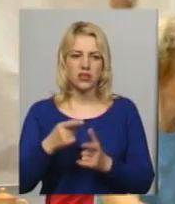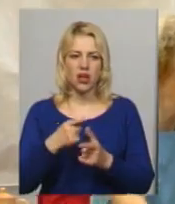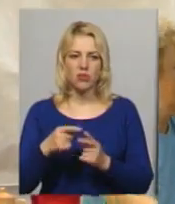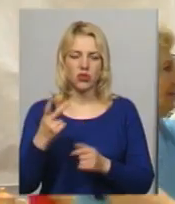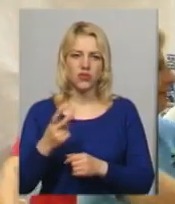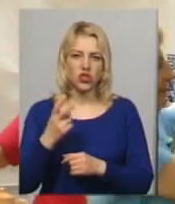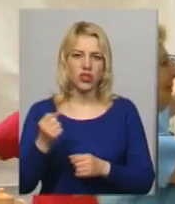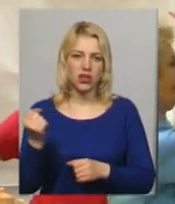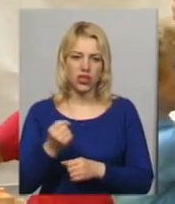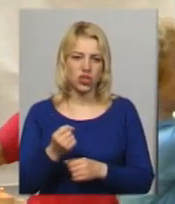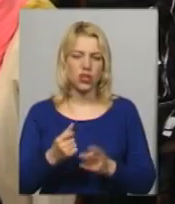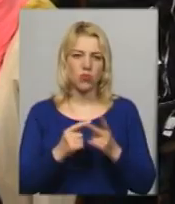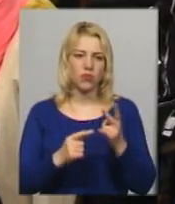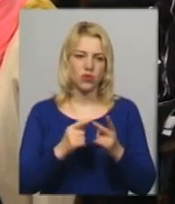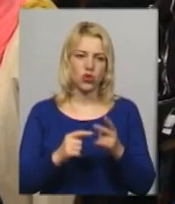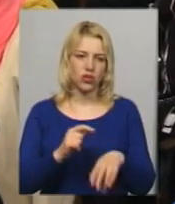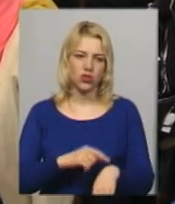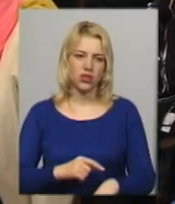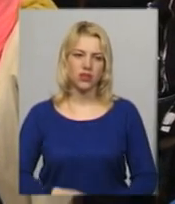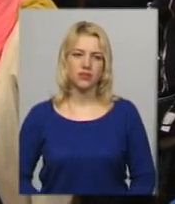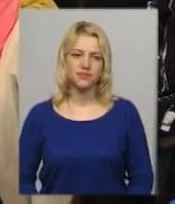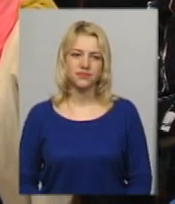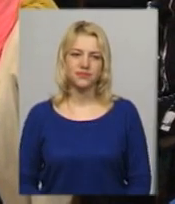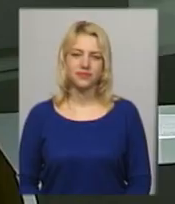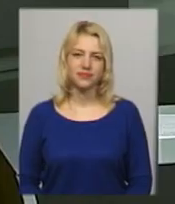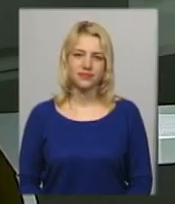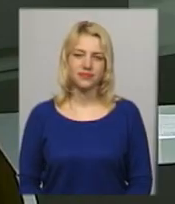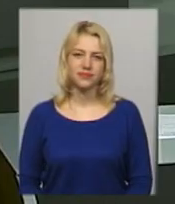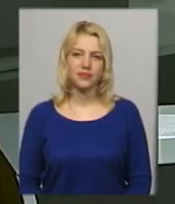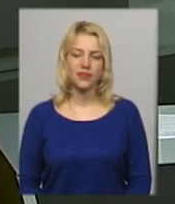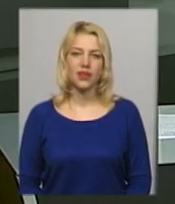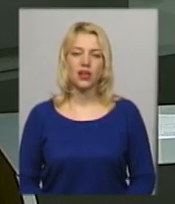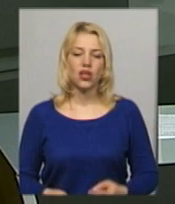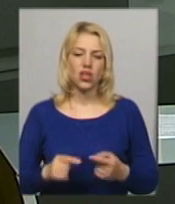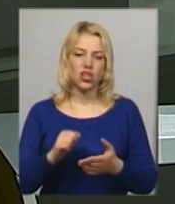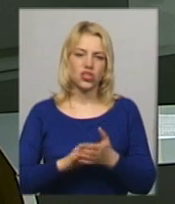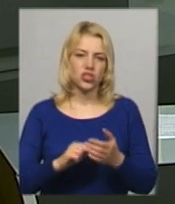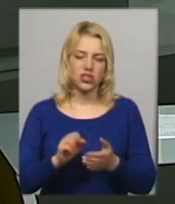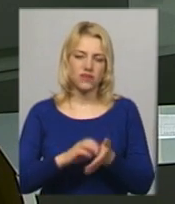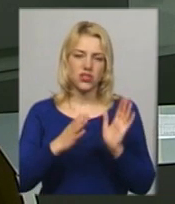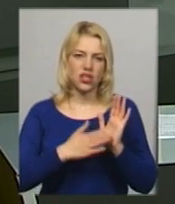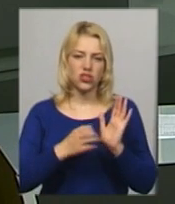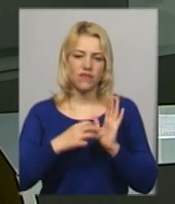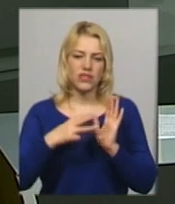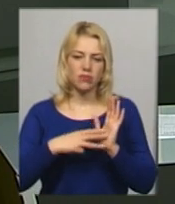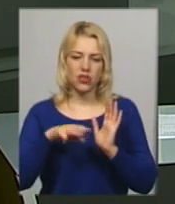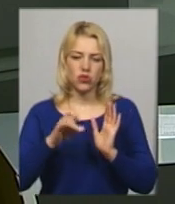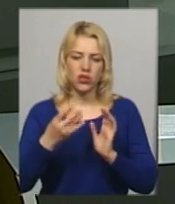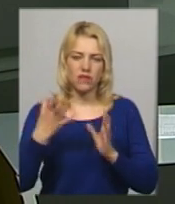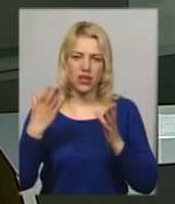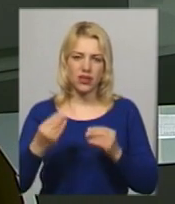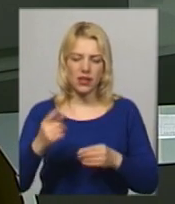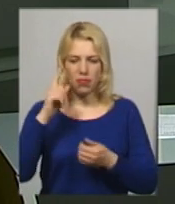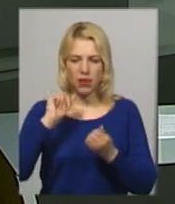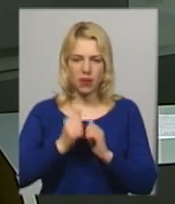години. Леся Боровець, Юрій Чорний. Новини Поділяцентр. Через відзначення 18 травня Дня пам'яті